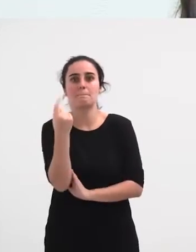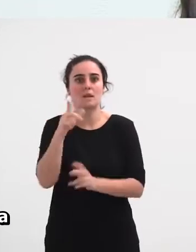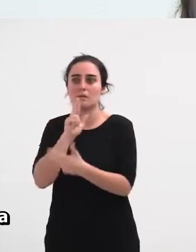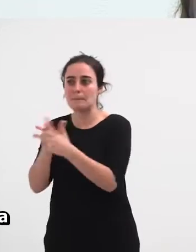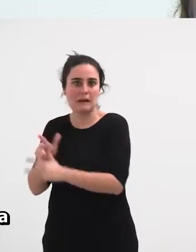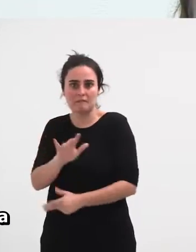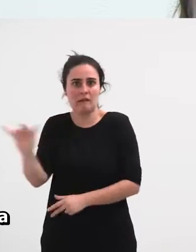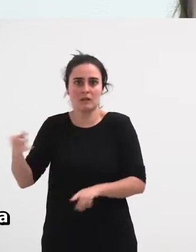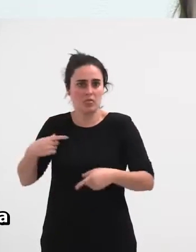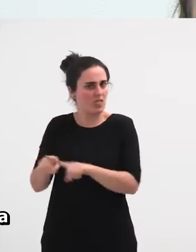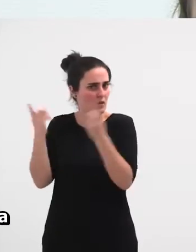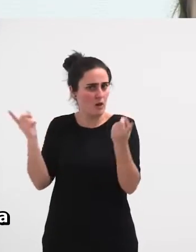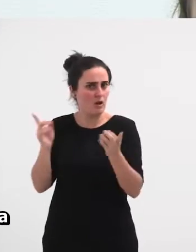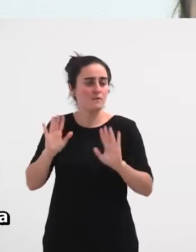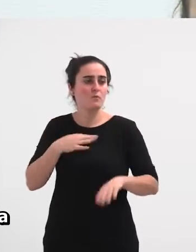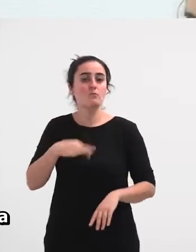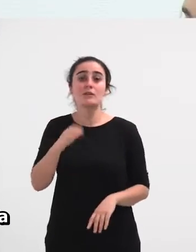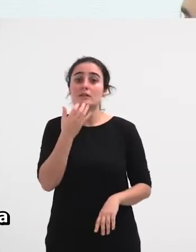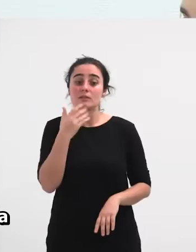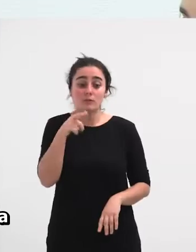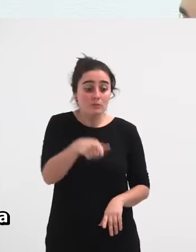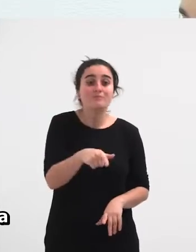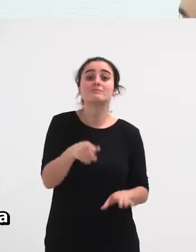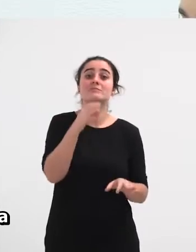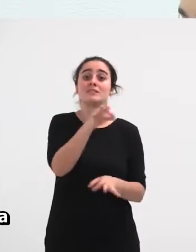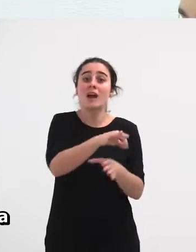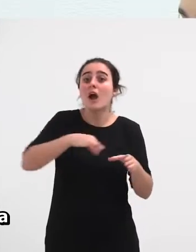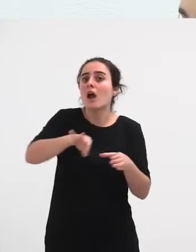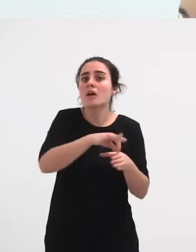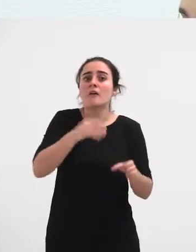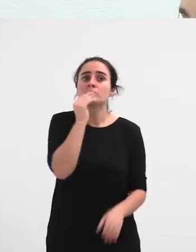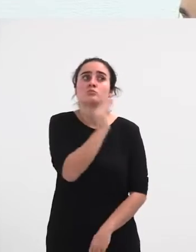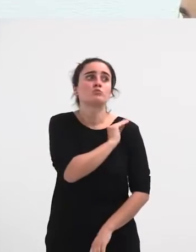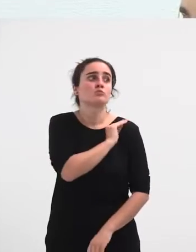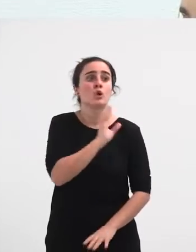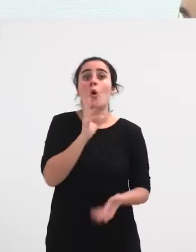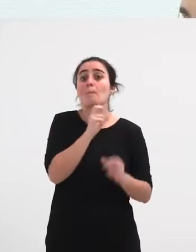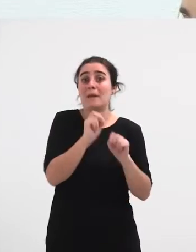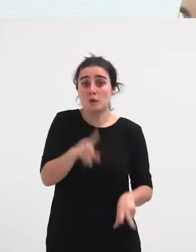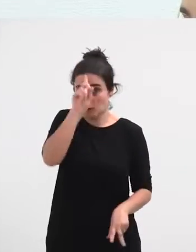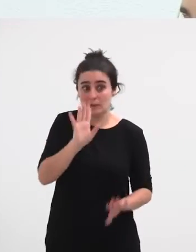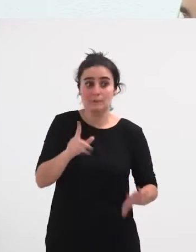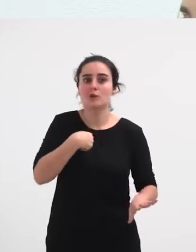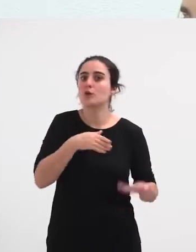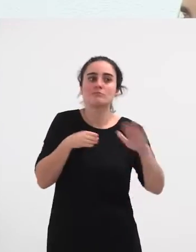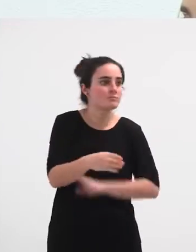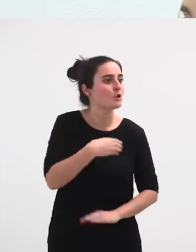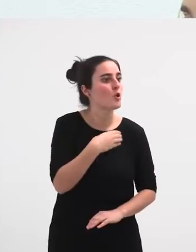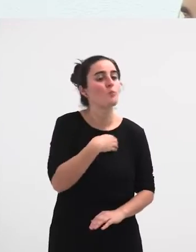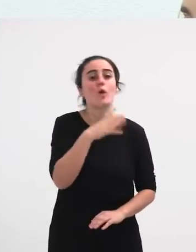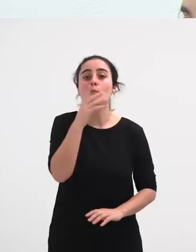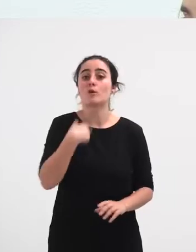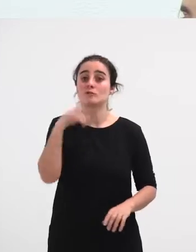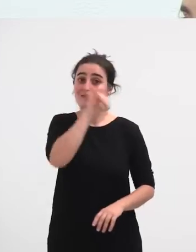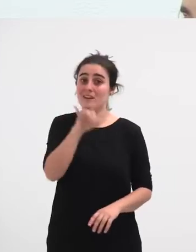euki, edo igual taberna horretako kafea da gazteizko kaferi txarrena, baina nik taberna horretan ezin duzartu beltza naizenako,